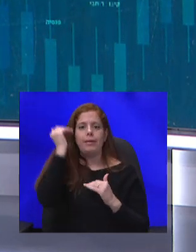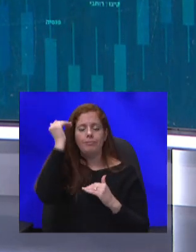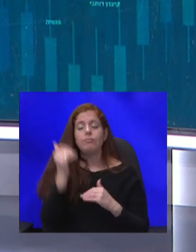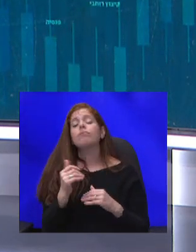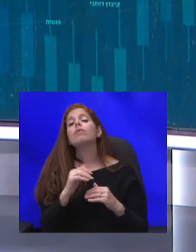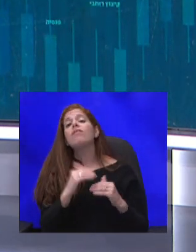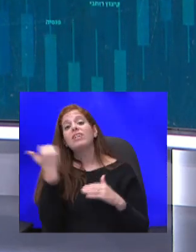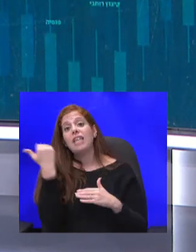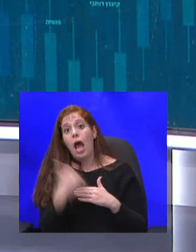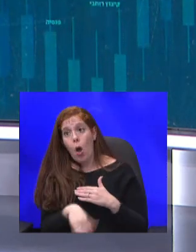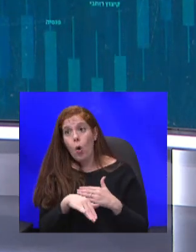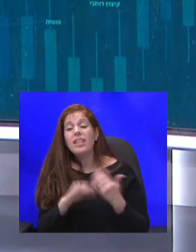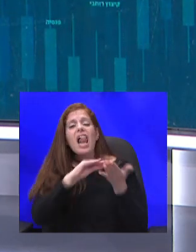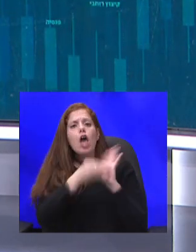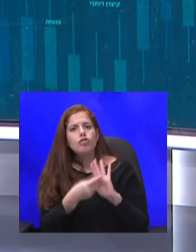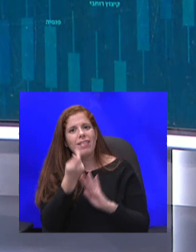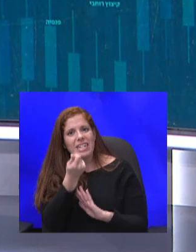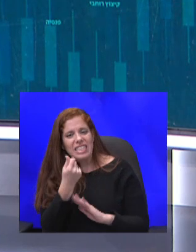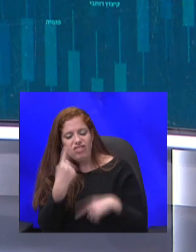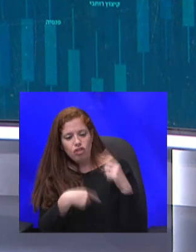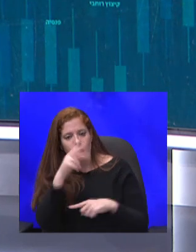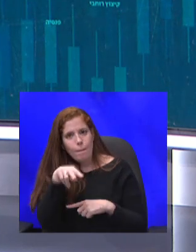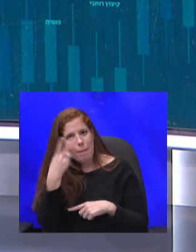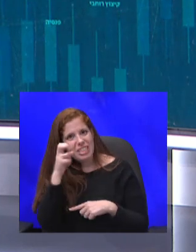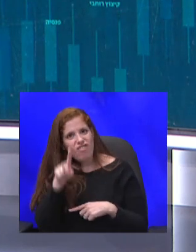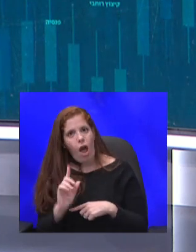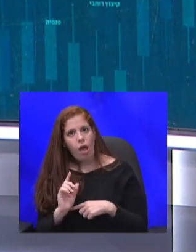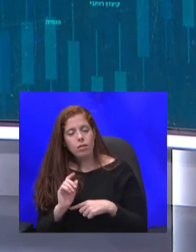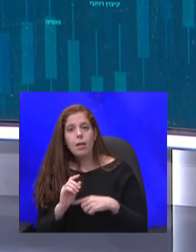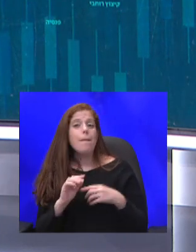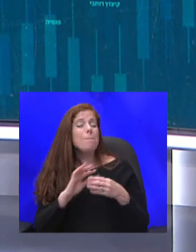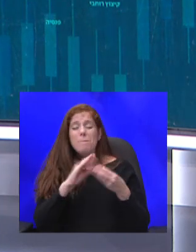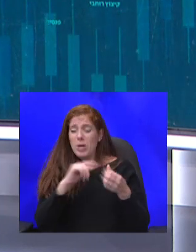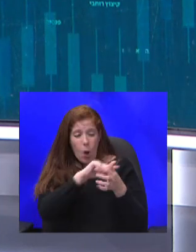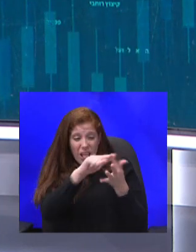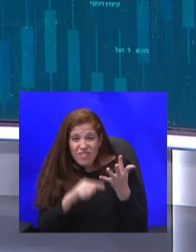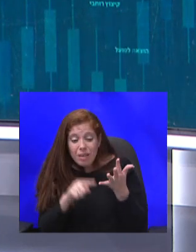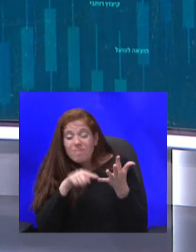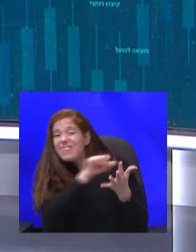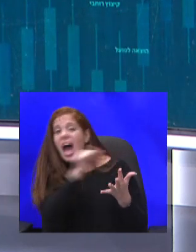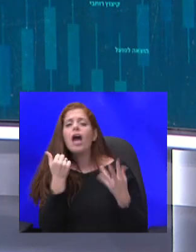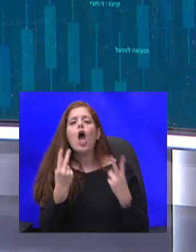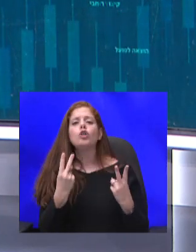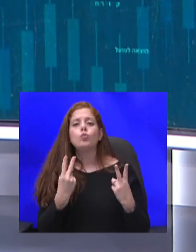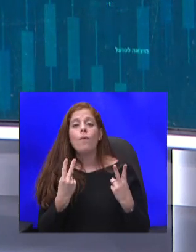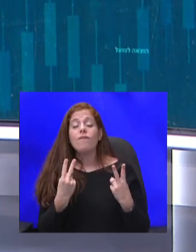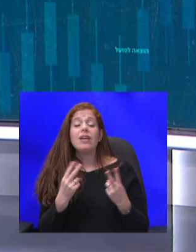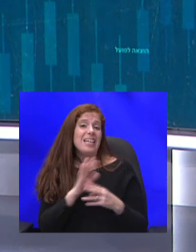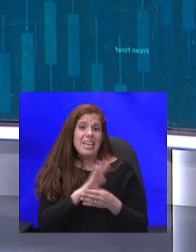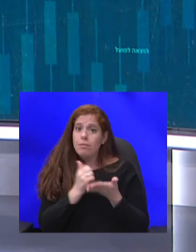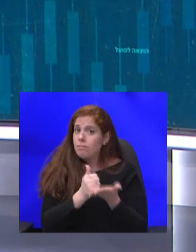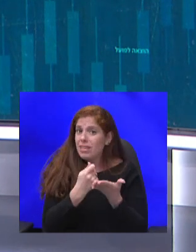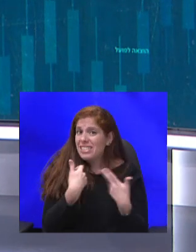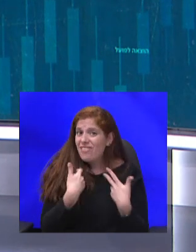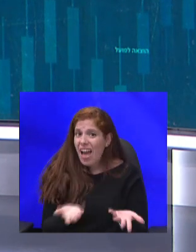תקציב לשנת 2021. בכל הדברים, זה הכי חשוב בטווח המיידי. כי בלי תקציב מאושר, משרדי הממשלה יספגו קיצוץ